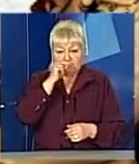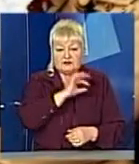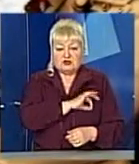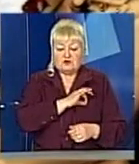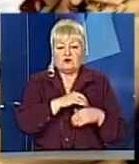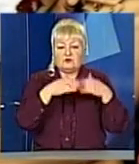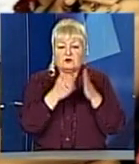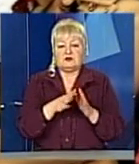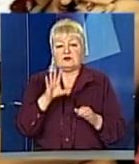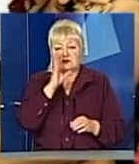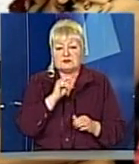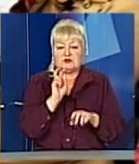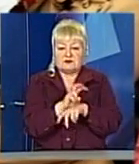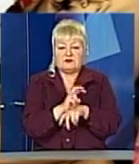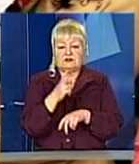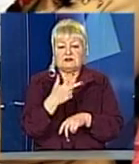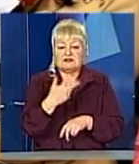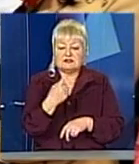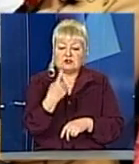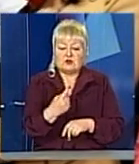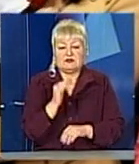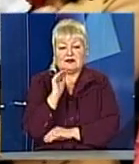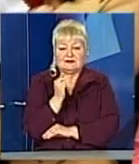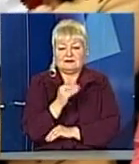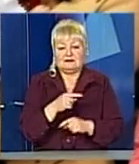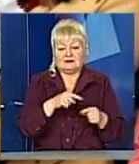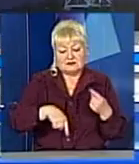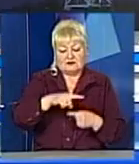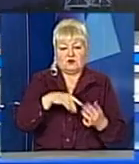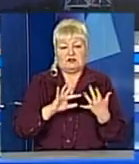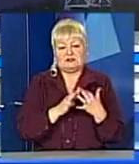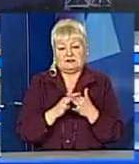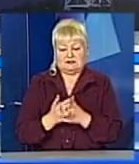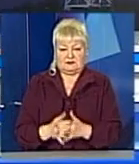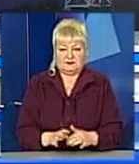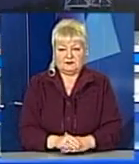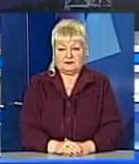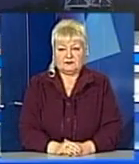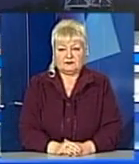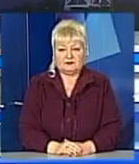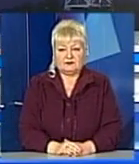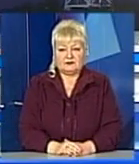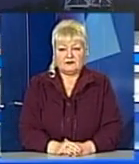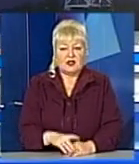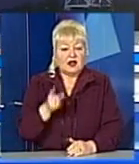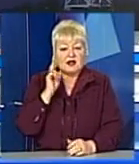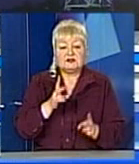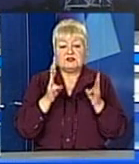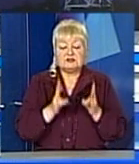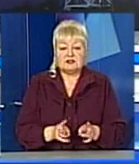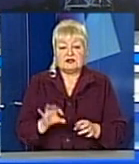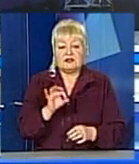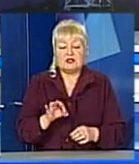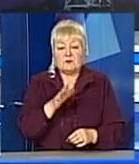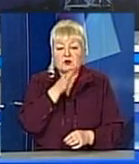відвідувати 31 дитина з вощанців та інших навколишніх сіл. Антична трагедія про часи